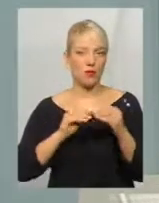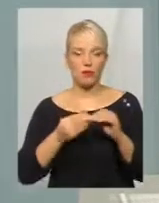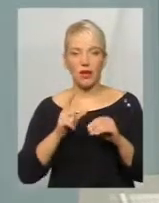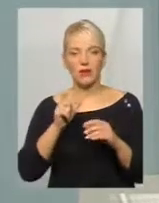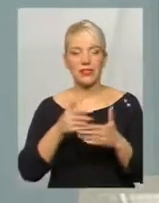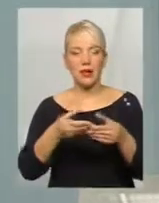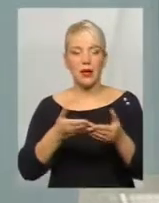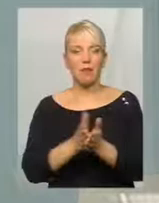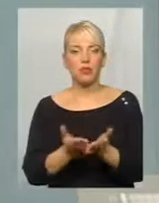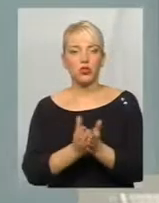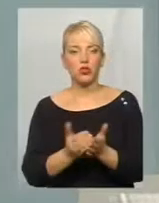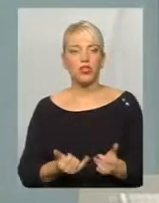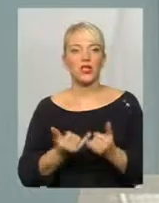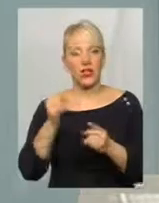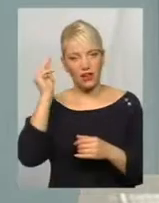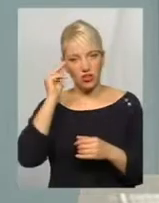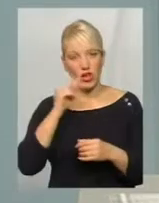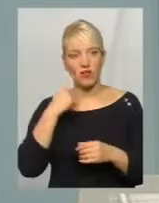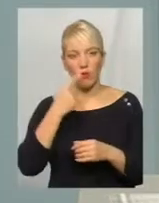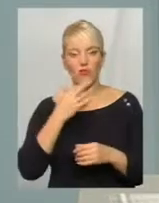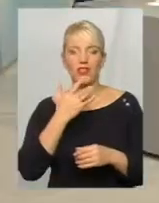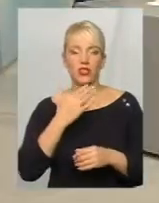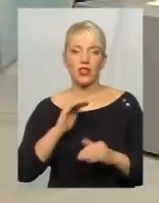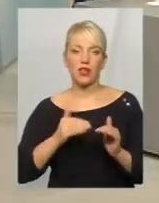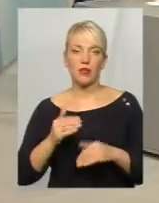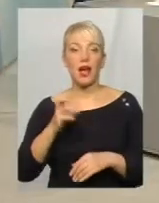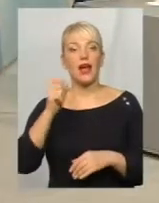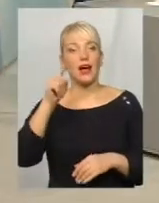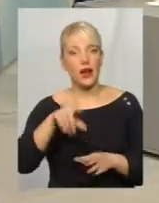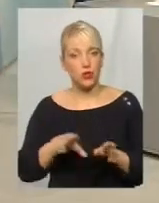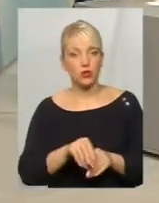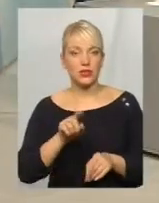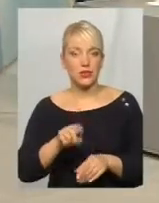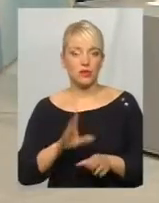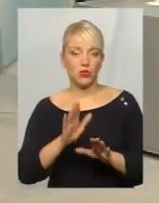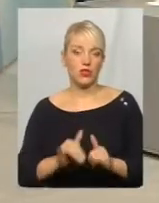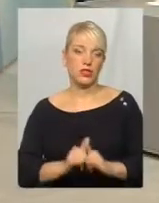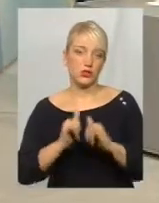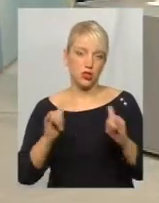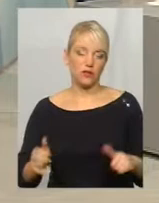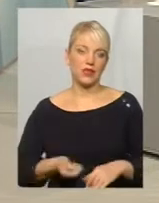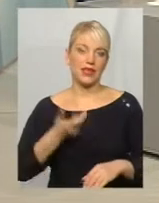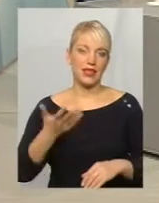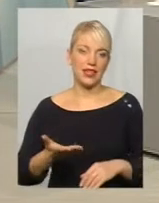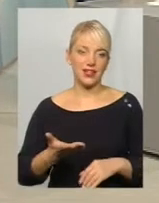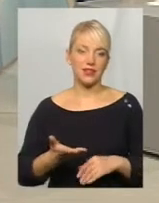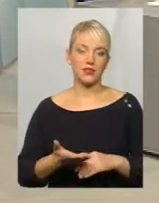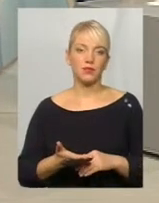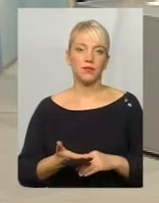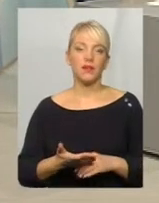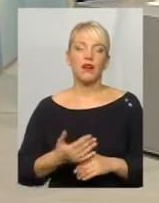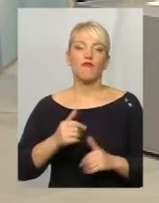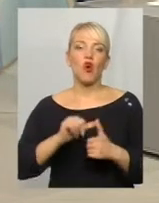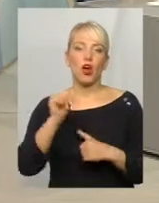підручниками для навчання мовою національної меншини. Разом з тим, звичайно, буде збільшуватися кількість в